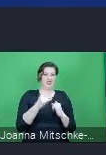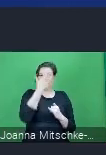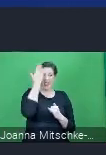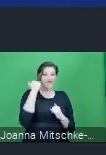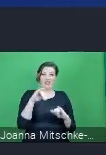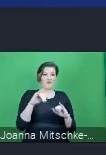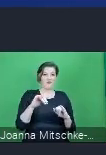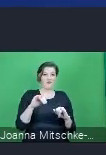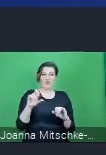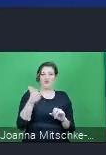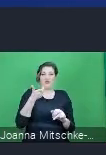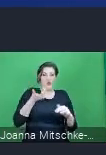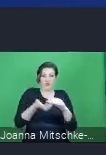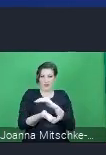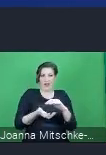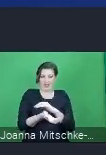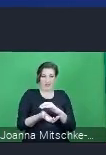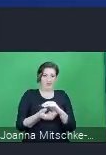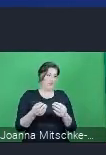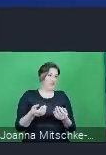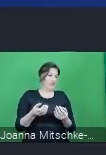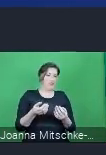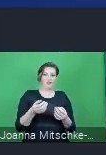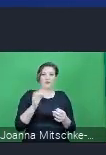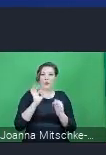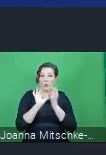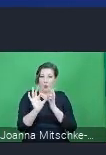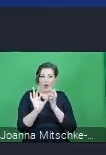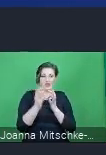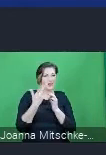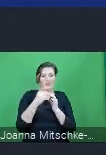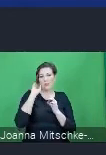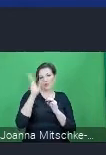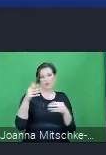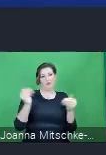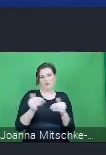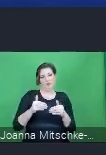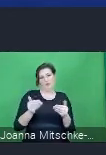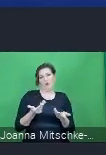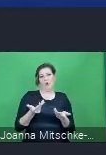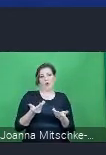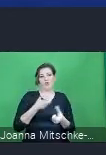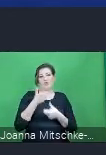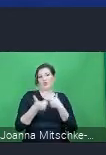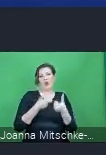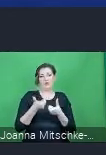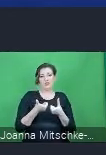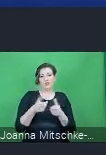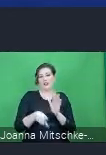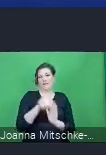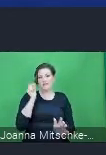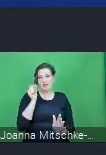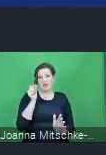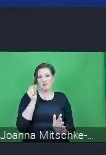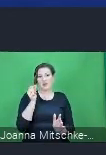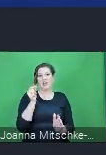za pomocą jakich rodzajów nie będziemy mogli w stanie, tak naprawdę nigdy nie będziemy w stanie dobrze dobrać tych wszystkich polityk